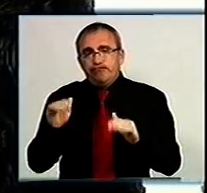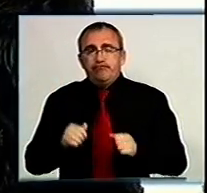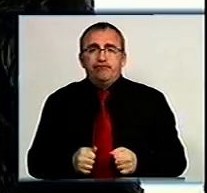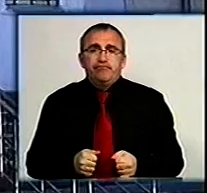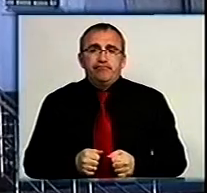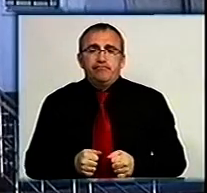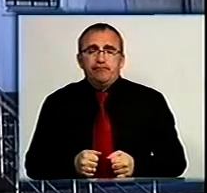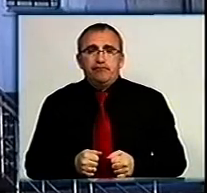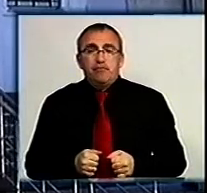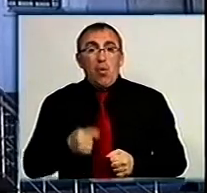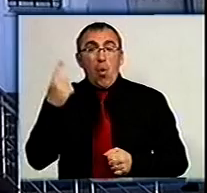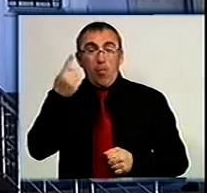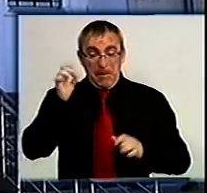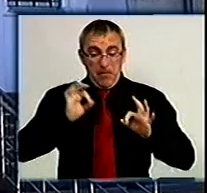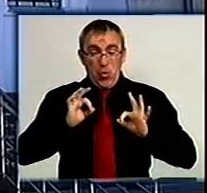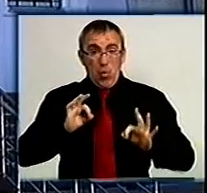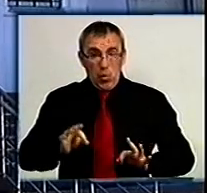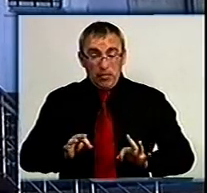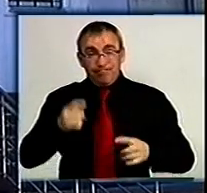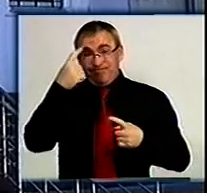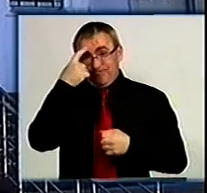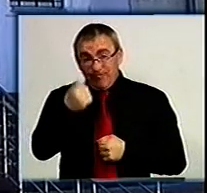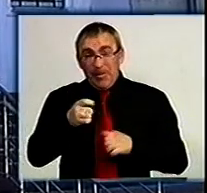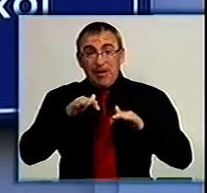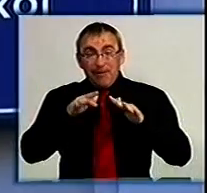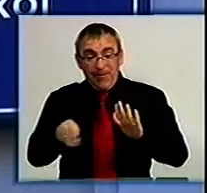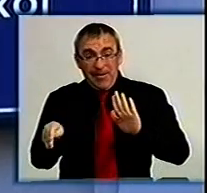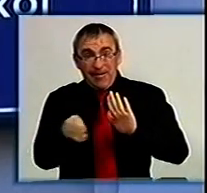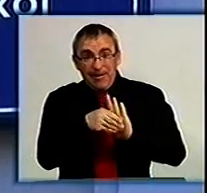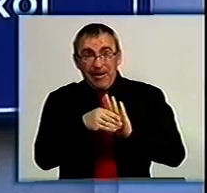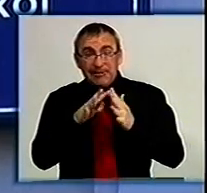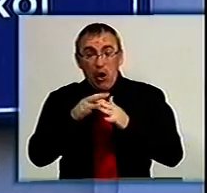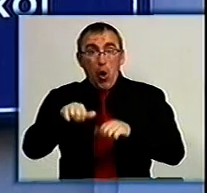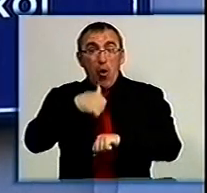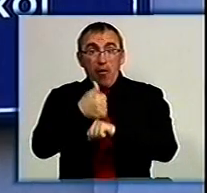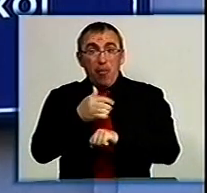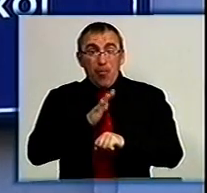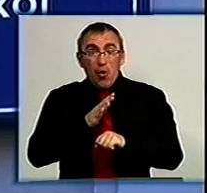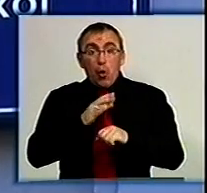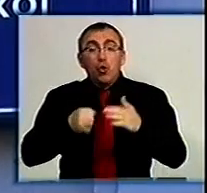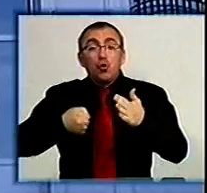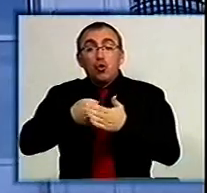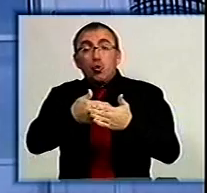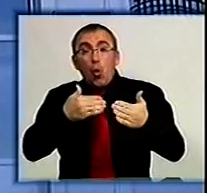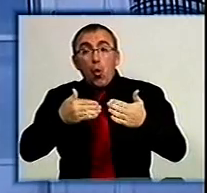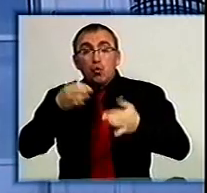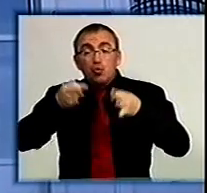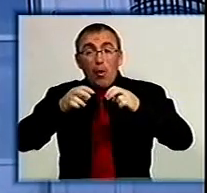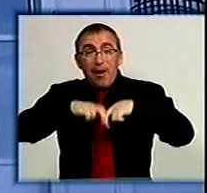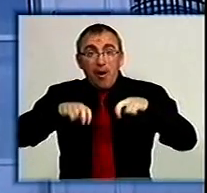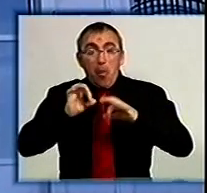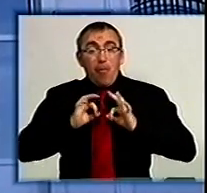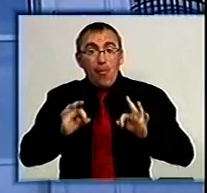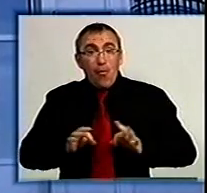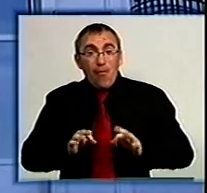В обласній прокуратурі пояснили, коли справа про хабарництво селищного голови була на стадії досудового розслідування, прокуратура